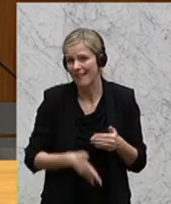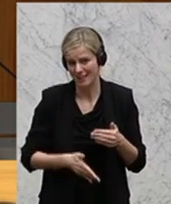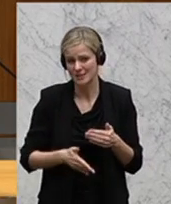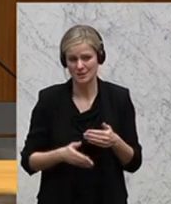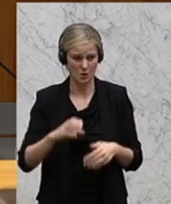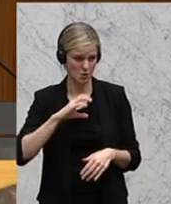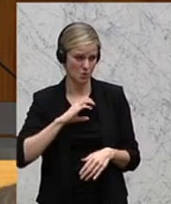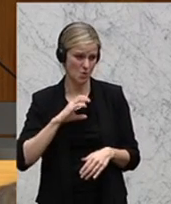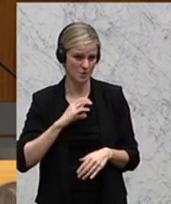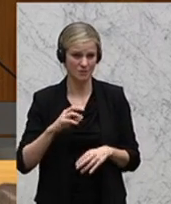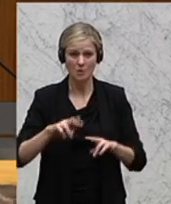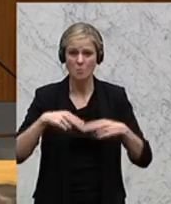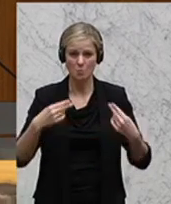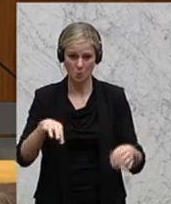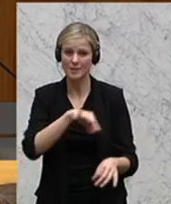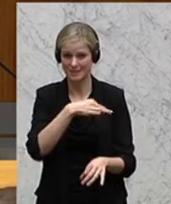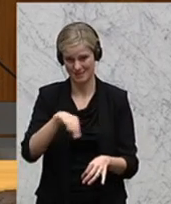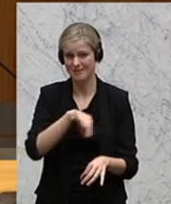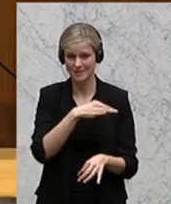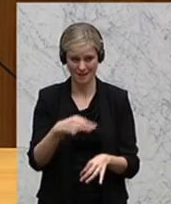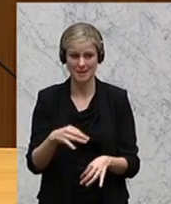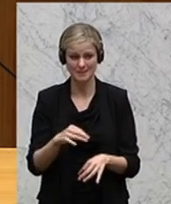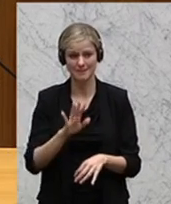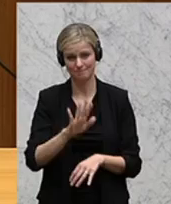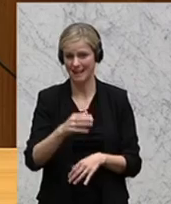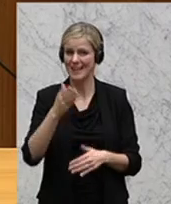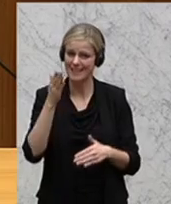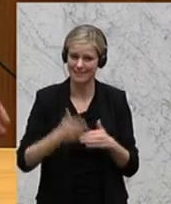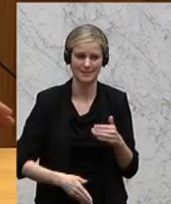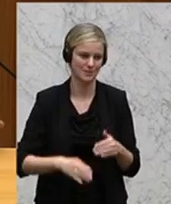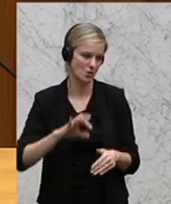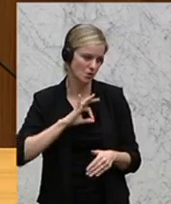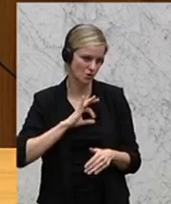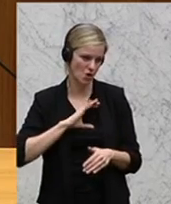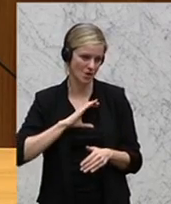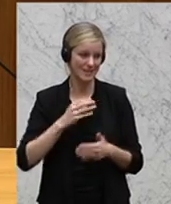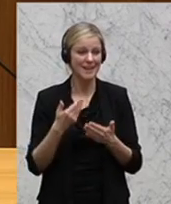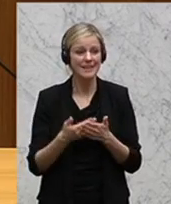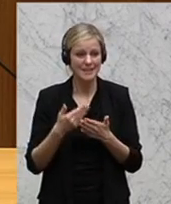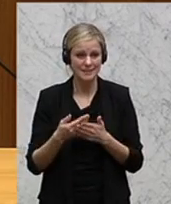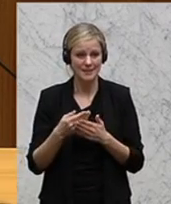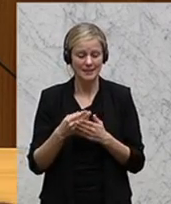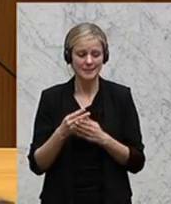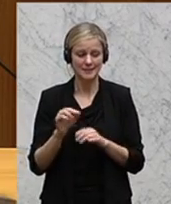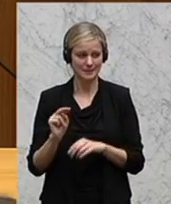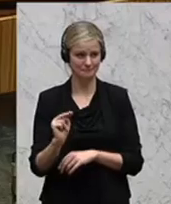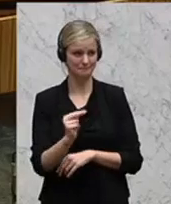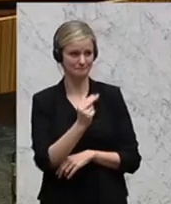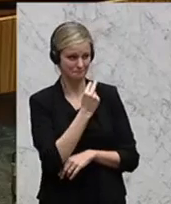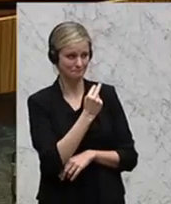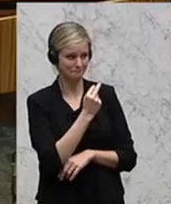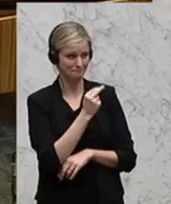Bundeskanzlers misst sich auch daran, wie er seine Chancen nützt. Jetzt drehe ich mich nur noch links um und schaue auf die